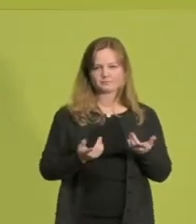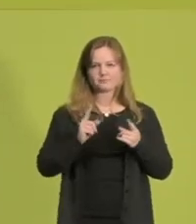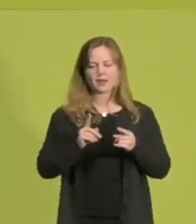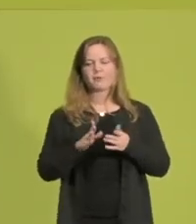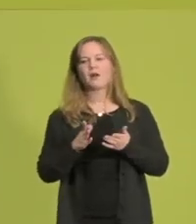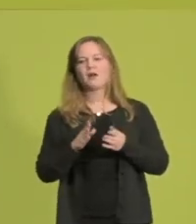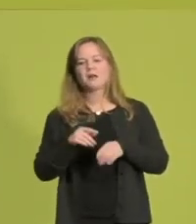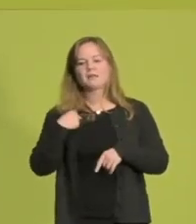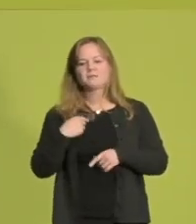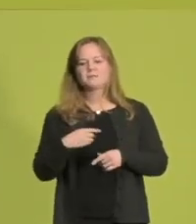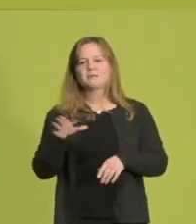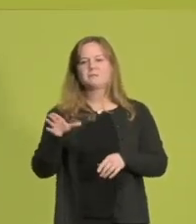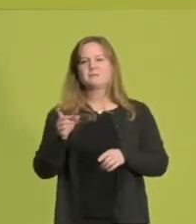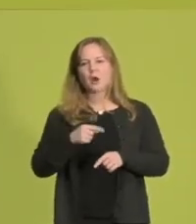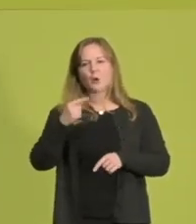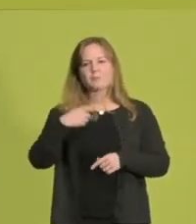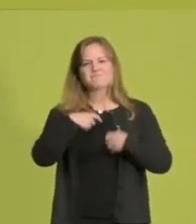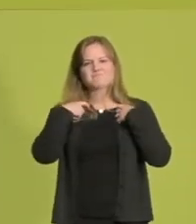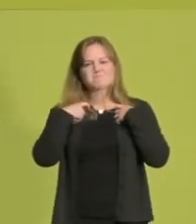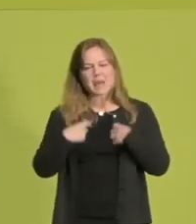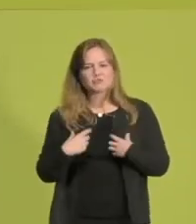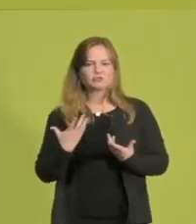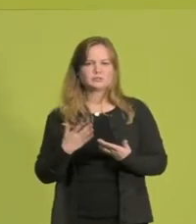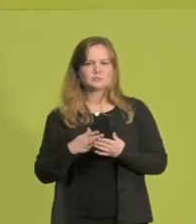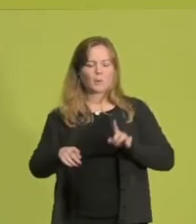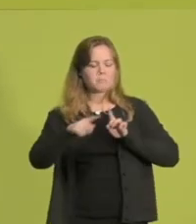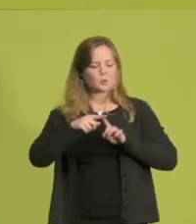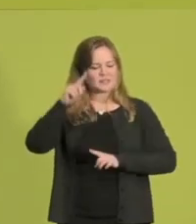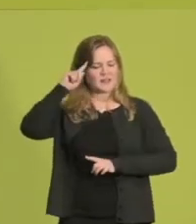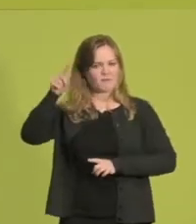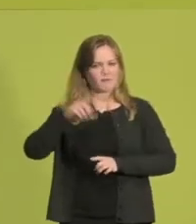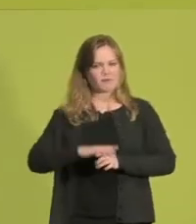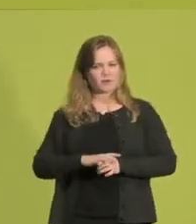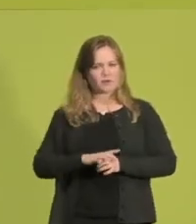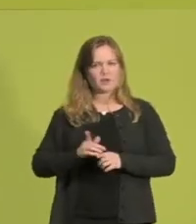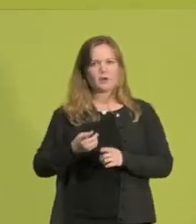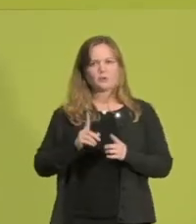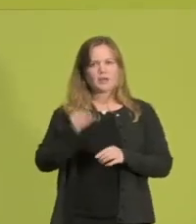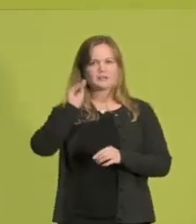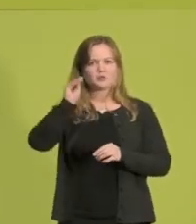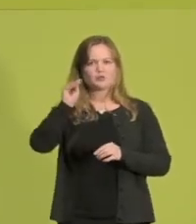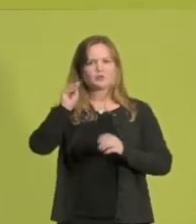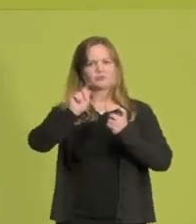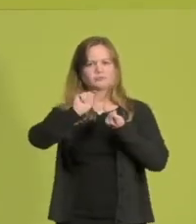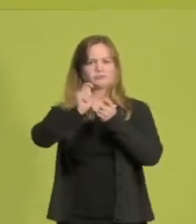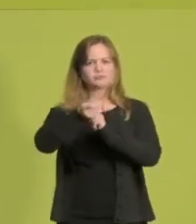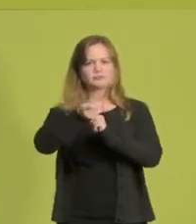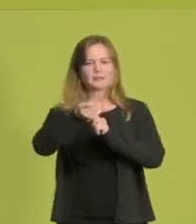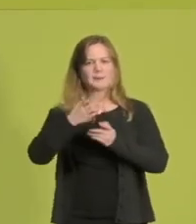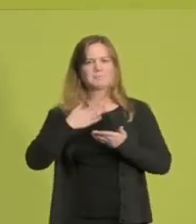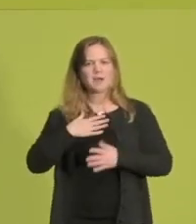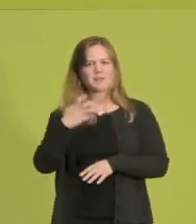glaube, mit Menschlichkeit angegangen werden muss. Da geht es um das Positive, um eine bessere Zukunft für uns. Und diese Vision,